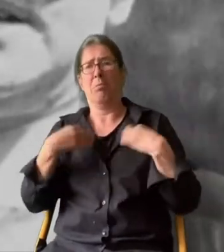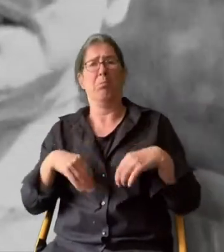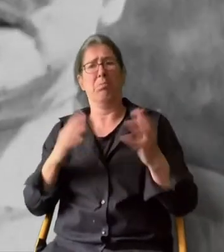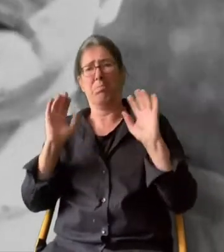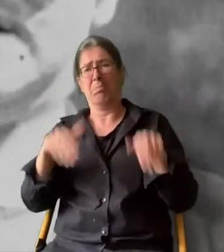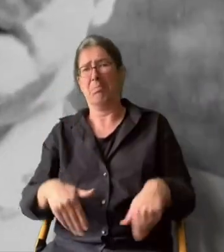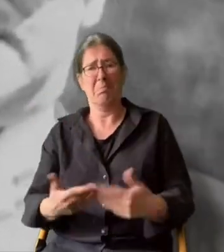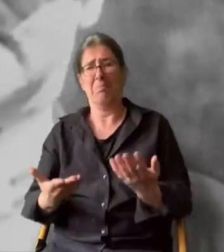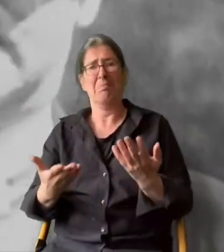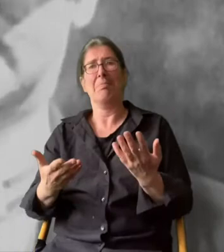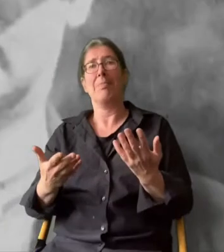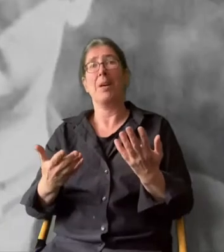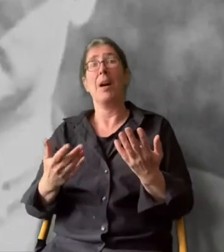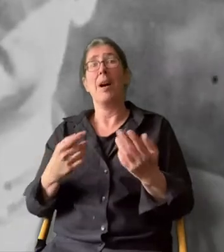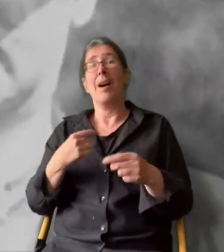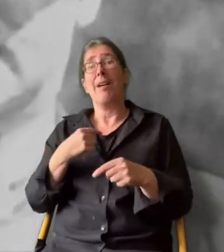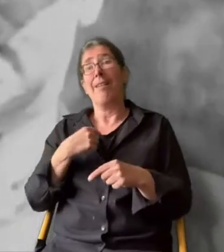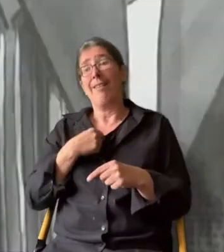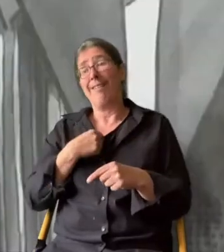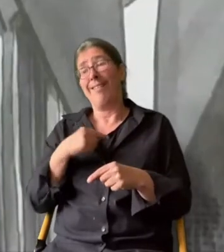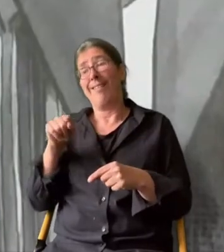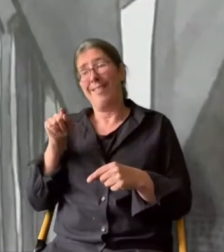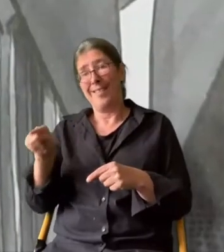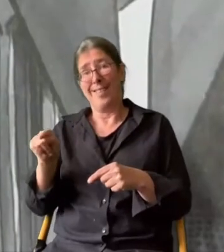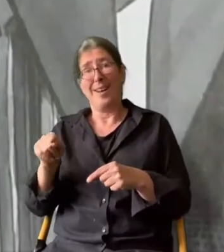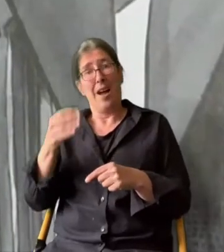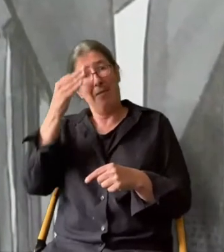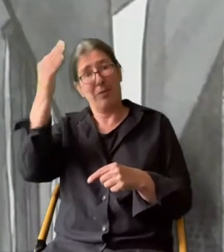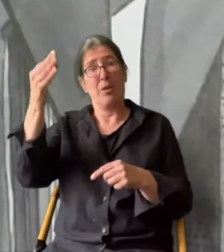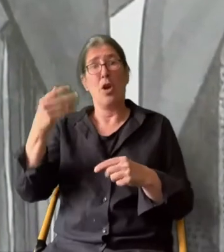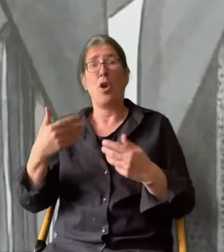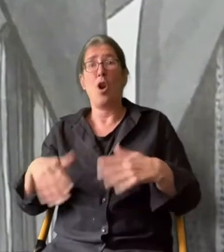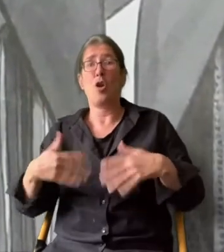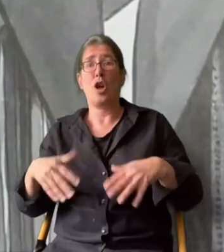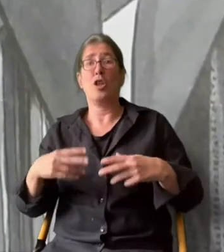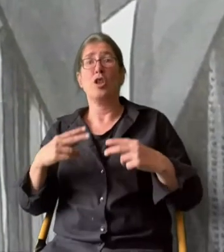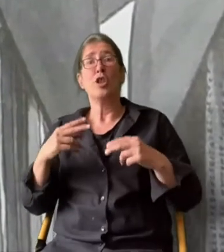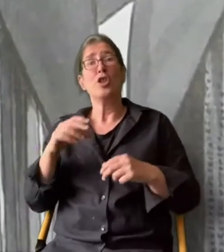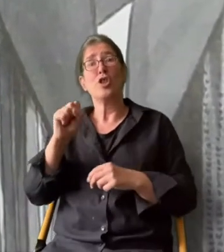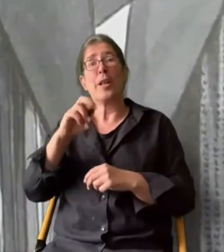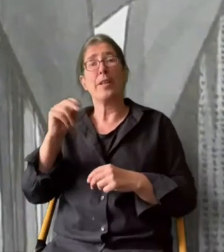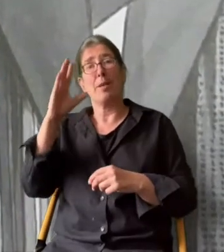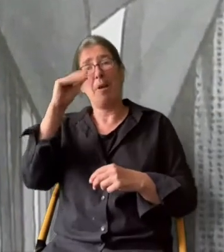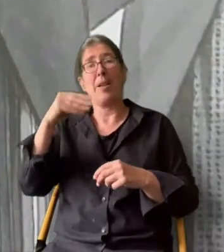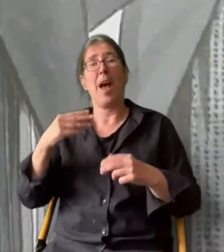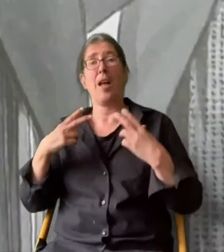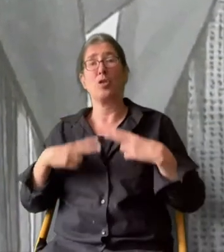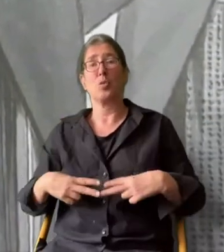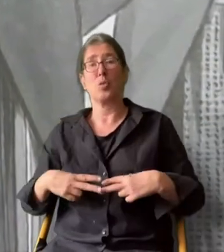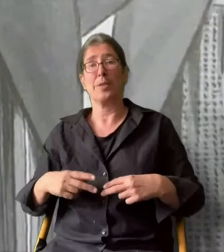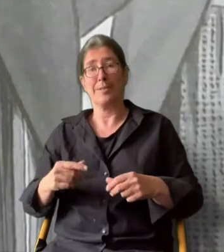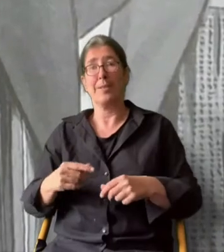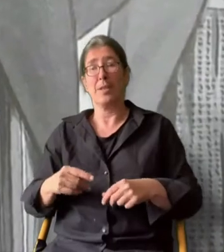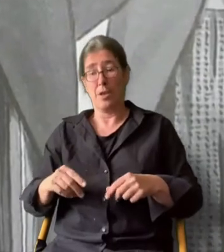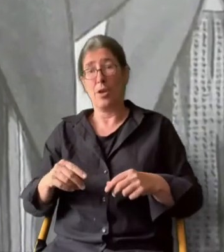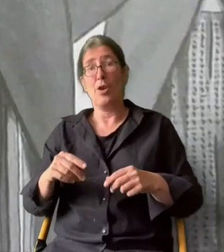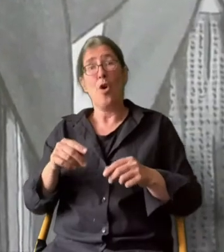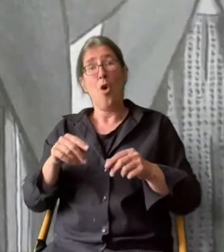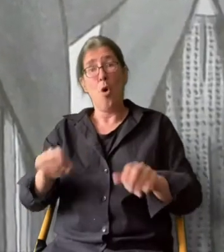In Locarno weicht er von der Etikette ab und erfindet kurzerhand den vergleichsweise legeren Stresemann-Anzug.